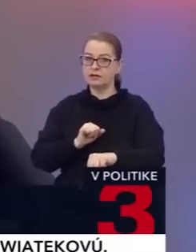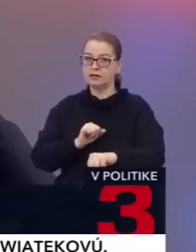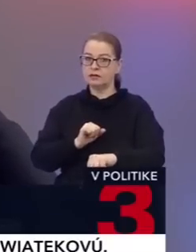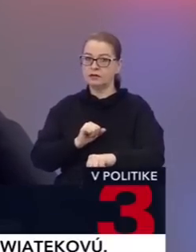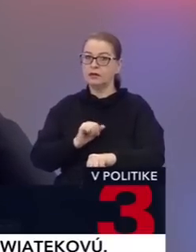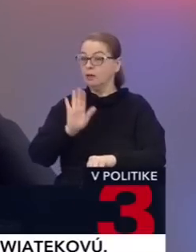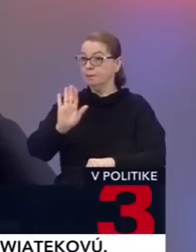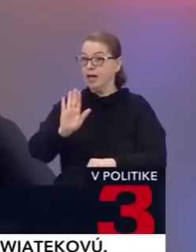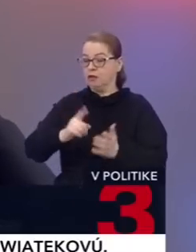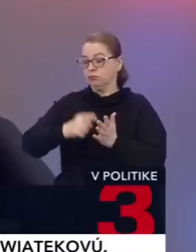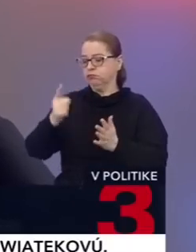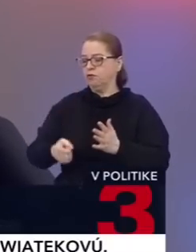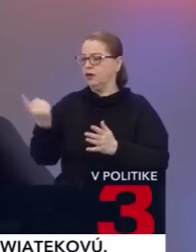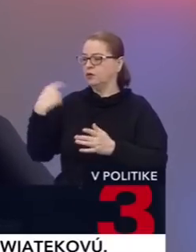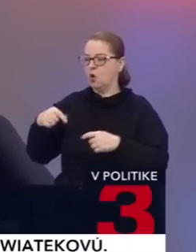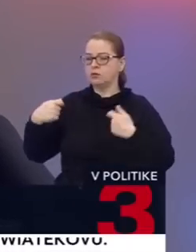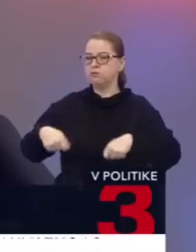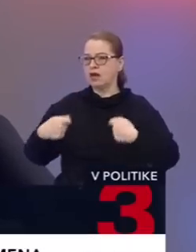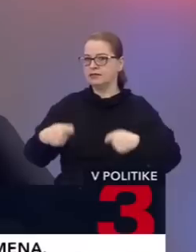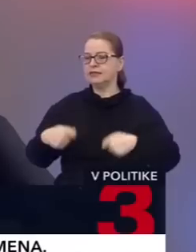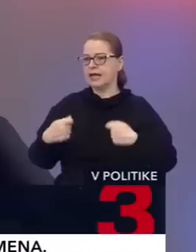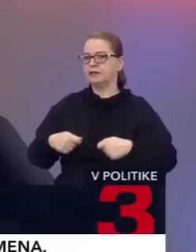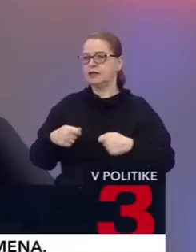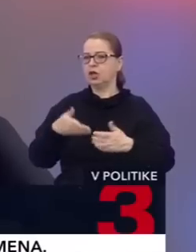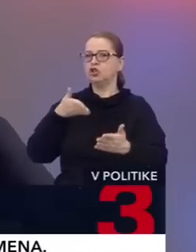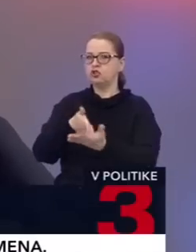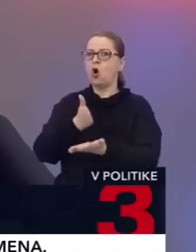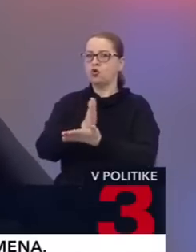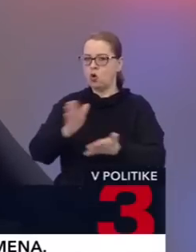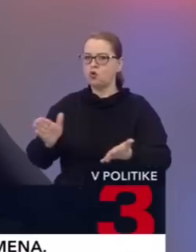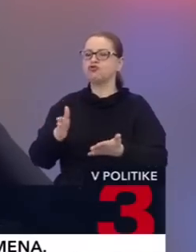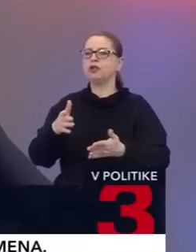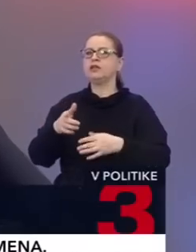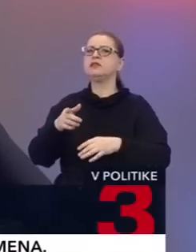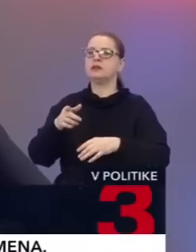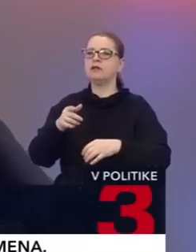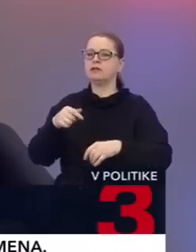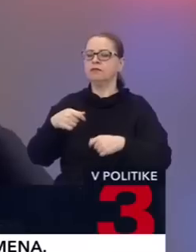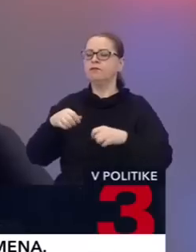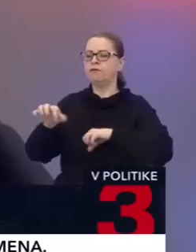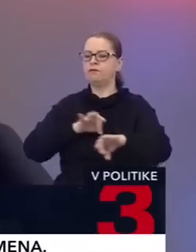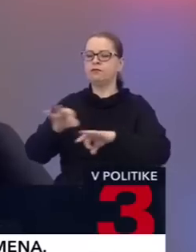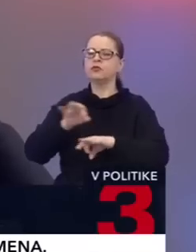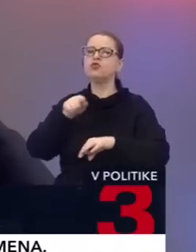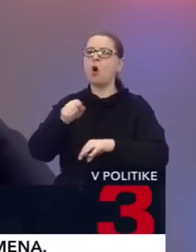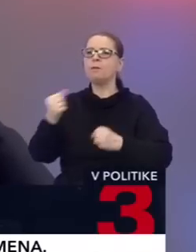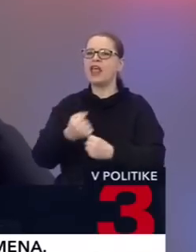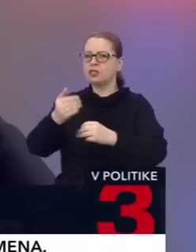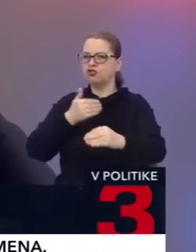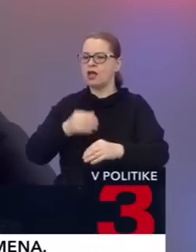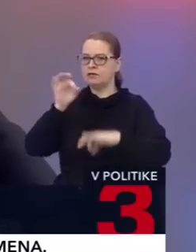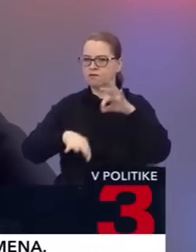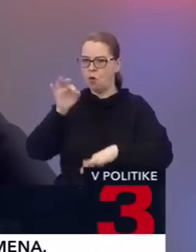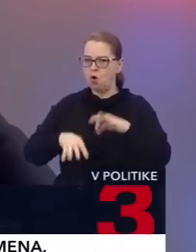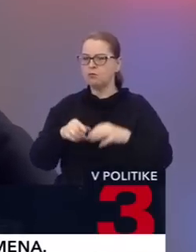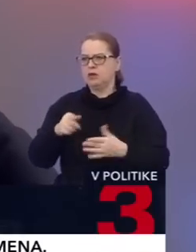budete mať poverenie od prezidentky dovládnuť do termínu predčasných volieb, či už to bude september, alebo nejaký iný mesiac.